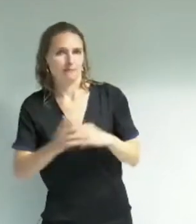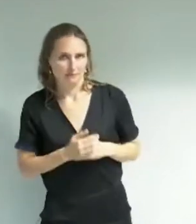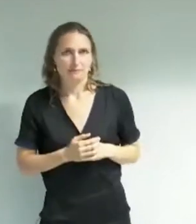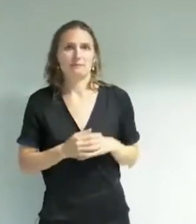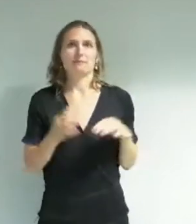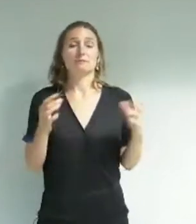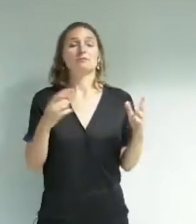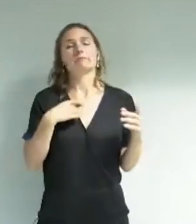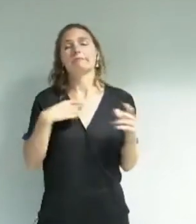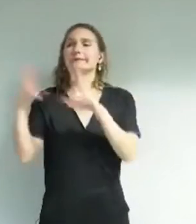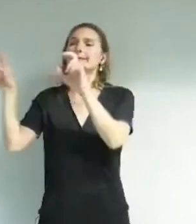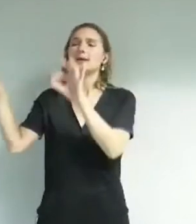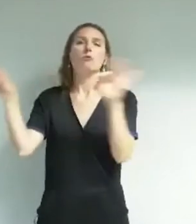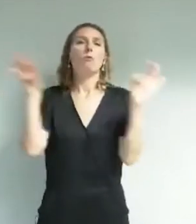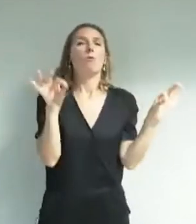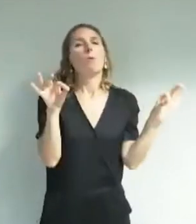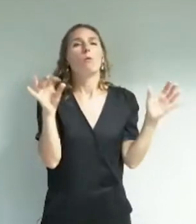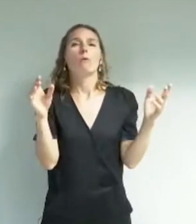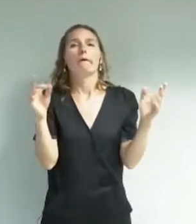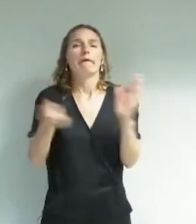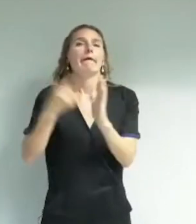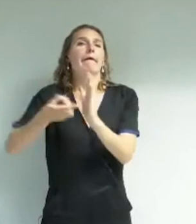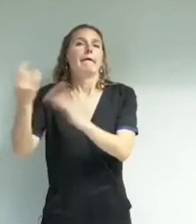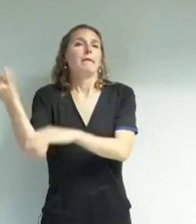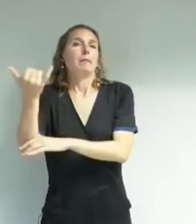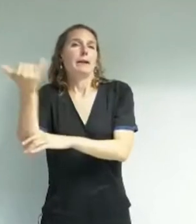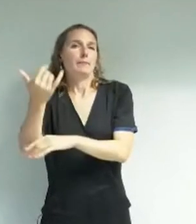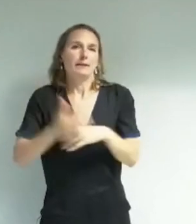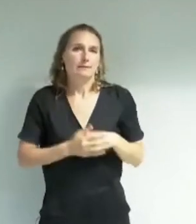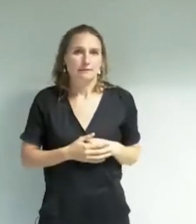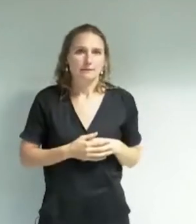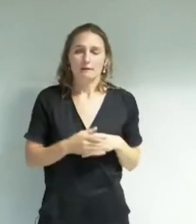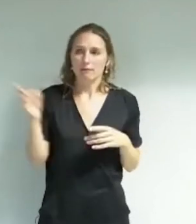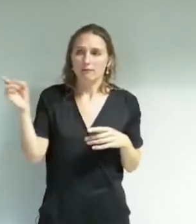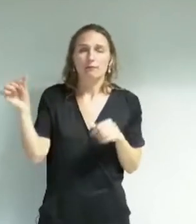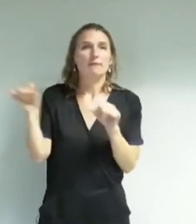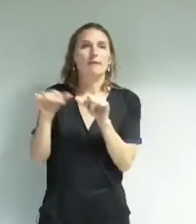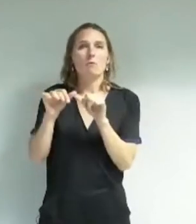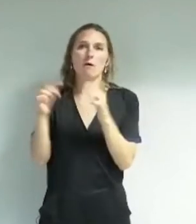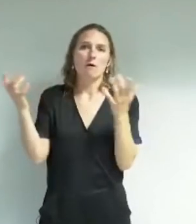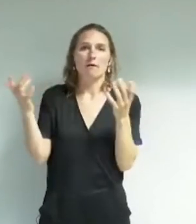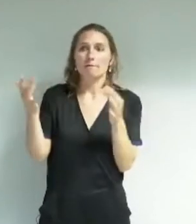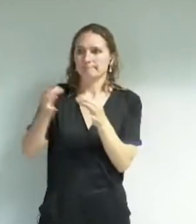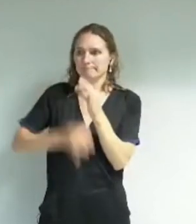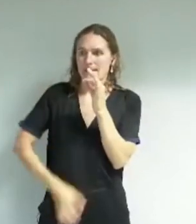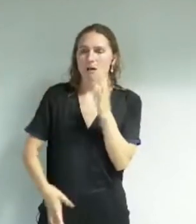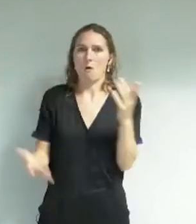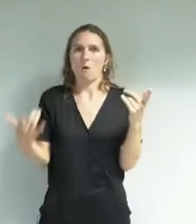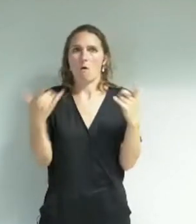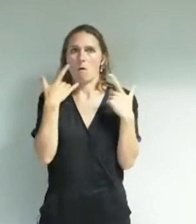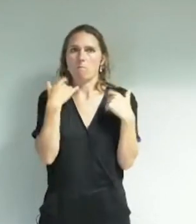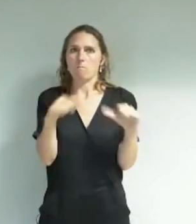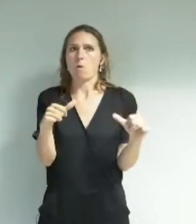Frédéric Martel. Ça a été fait. Il a établi un bilan sans concession. Les témoignages de